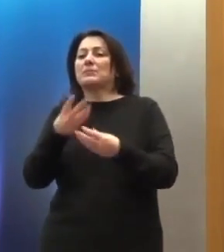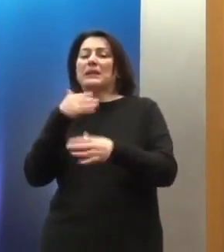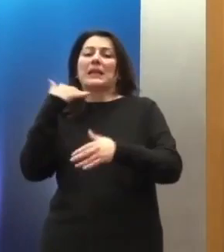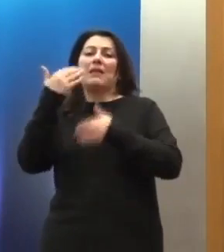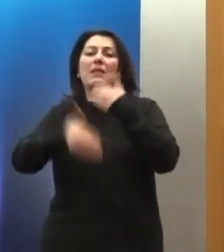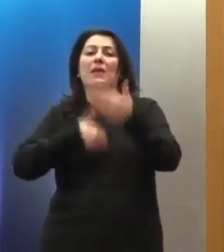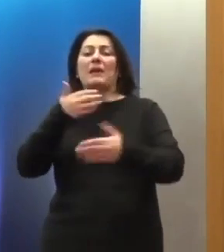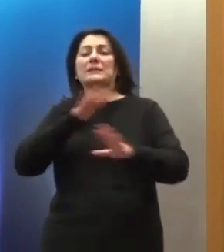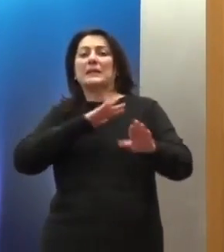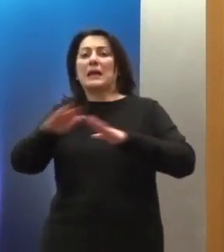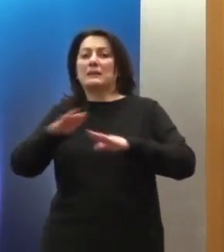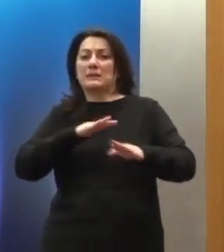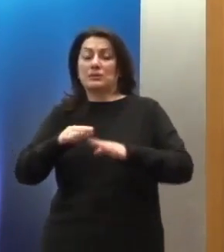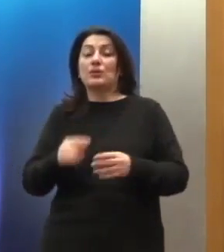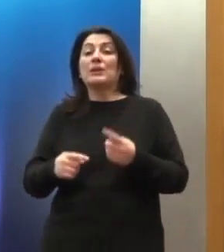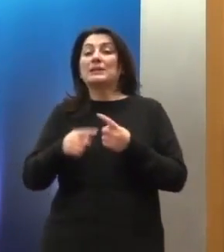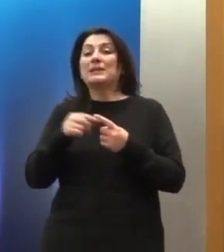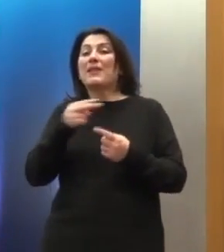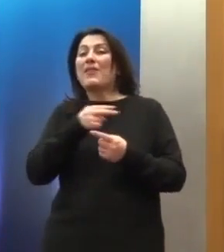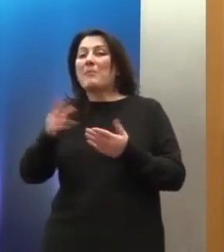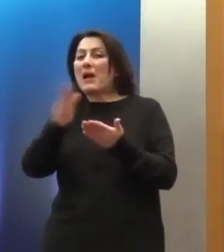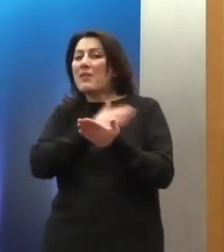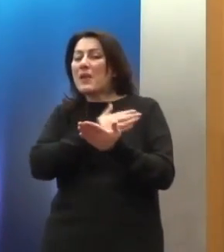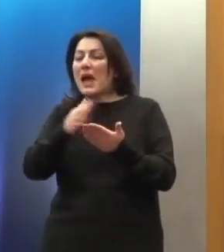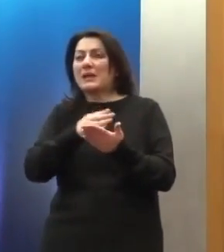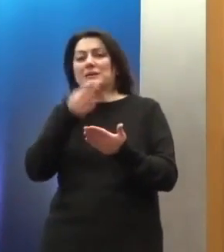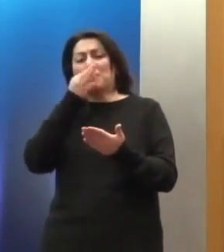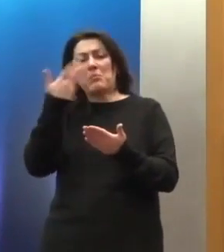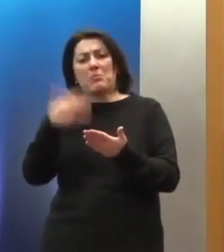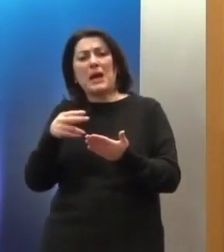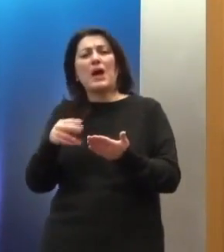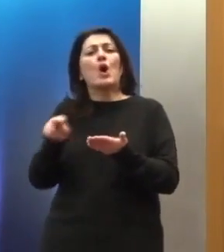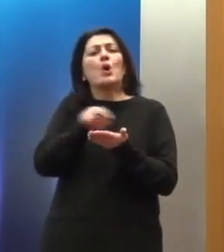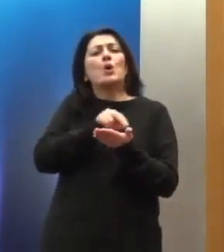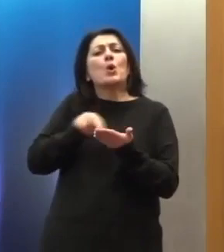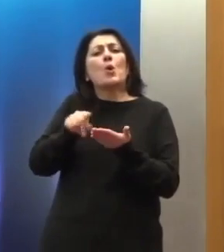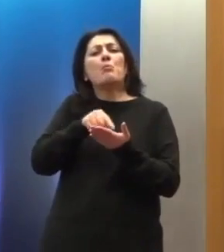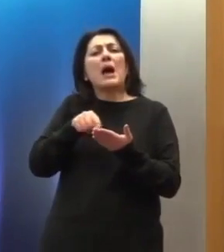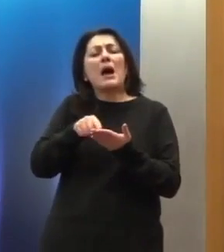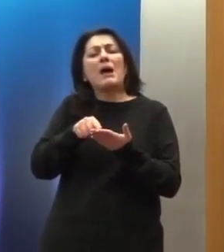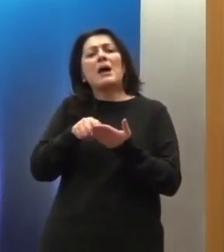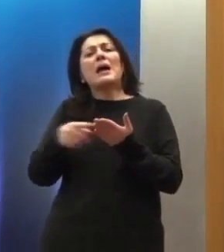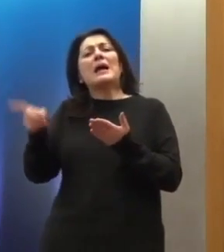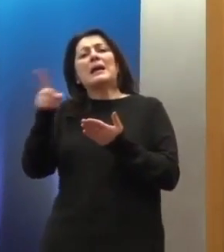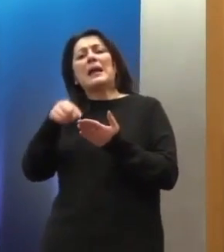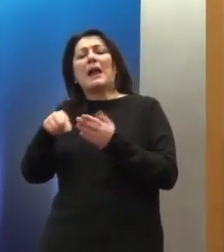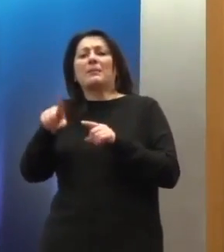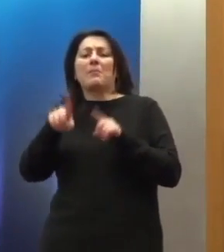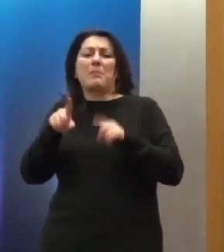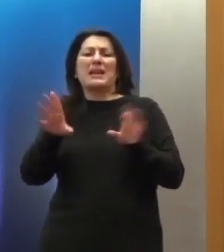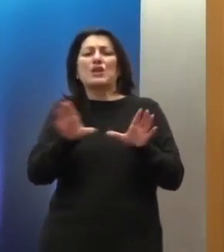διακρίσεων, αναφερθήκαμε ήδη νομίζω σε όλες, Ρωμά και τα μειονωτικά σωματεία.